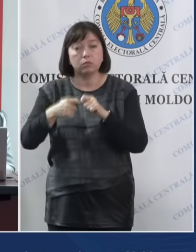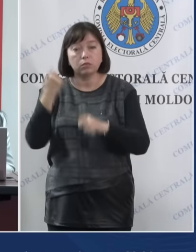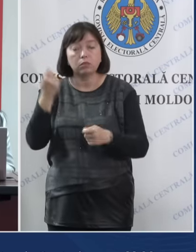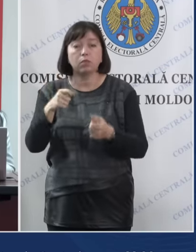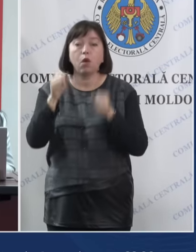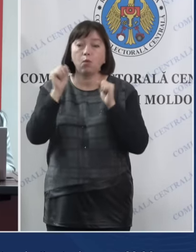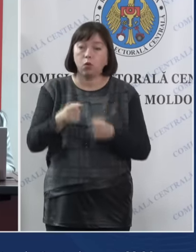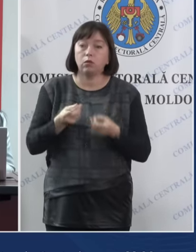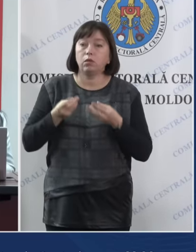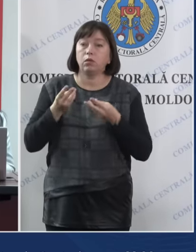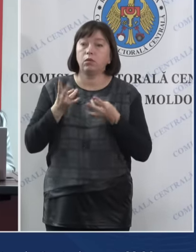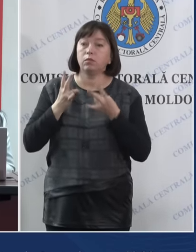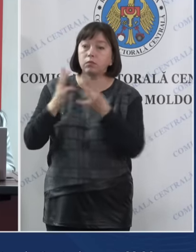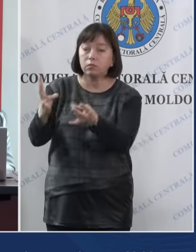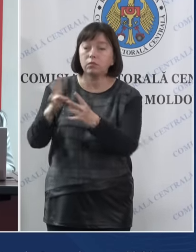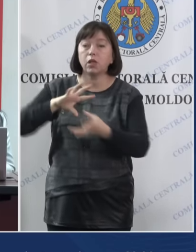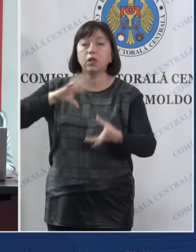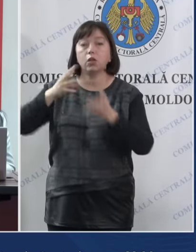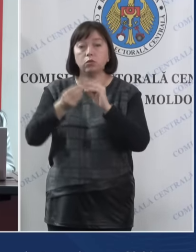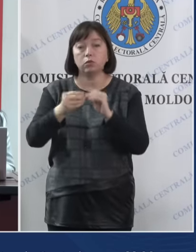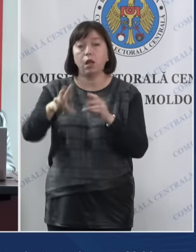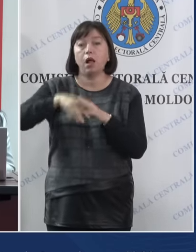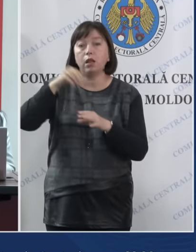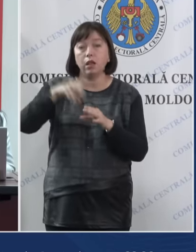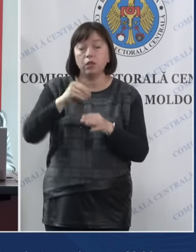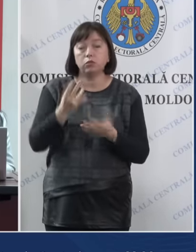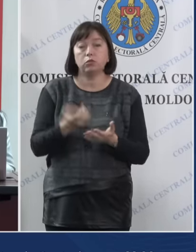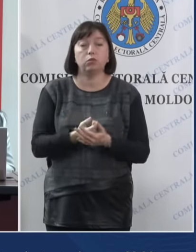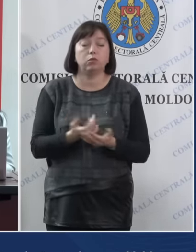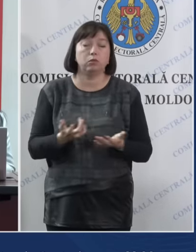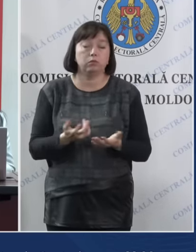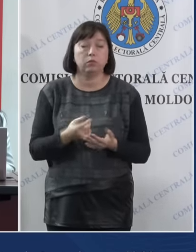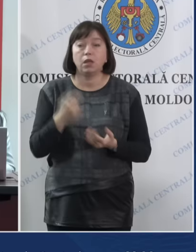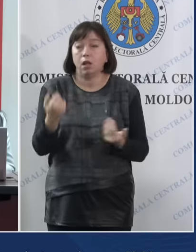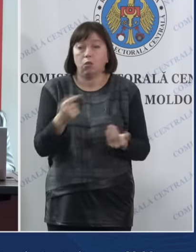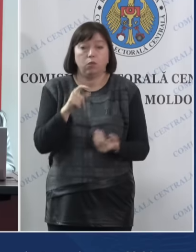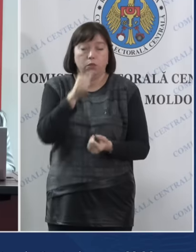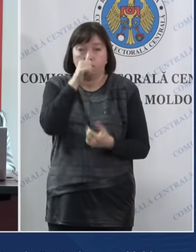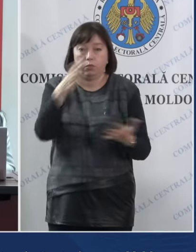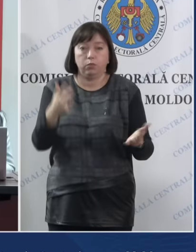influențat sau nu rezultatele desfășurării scrutinelor.